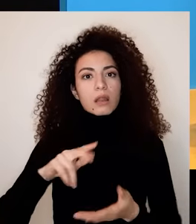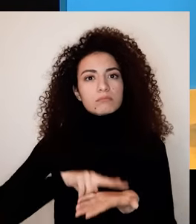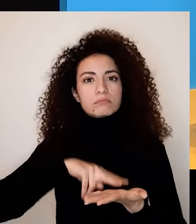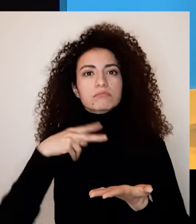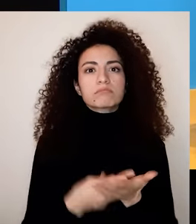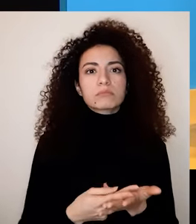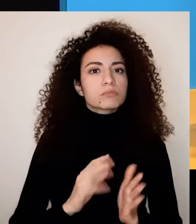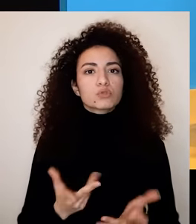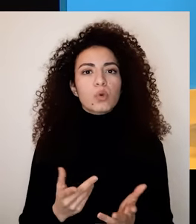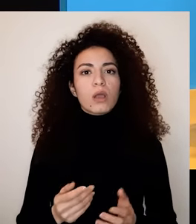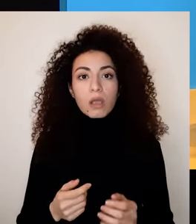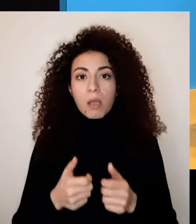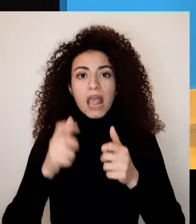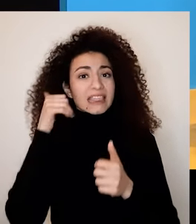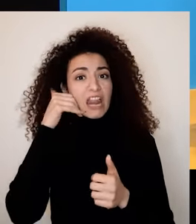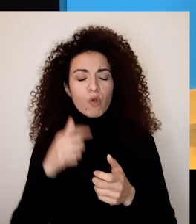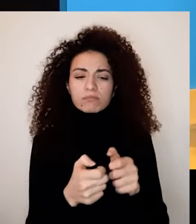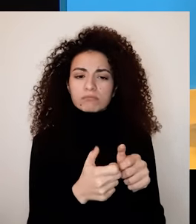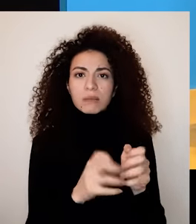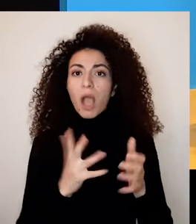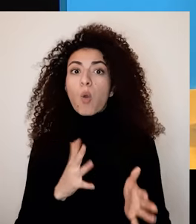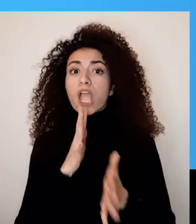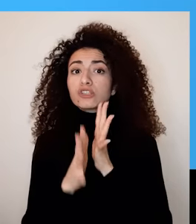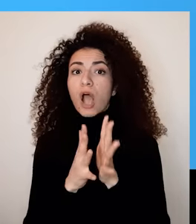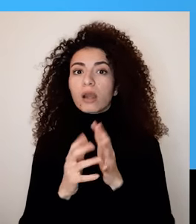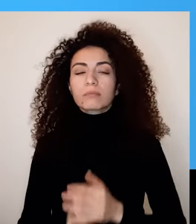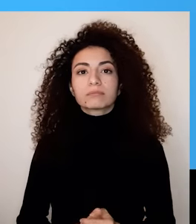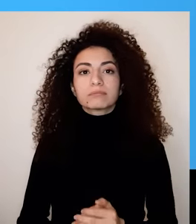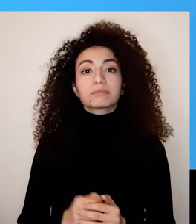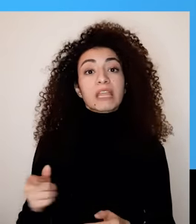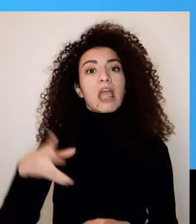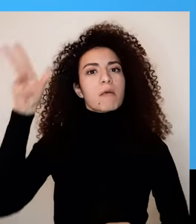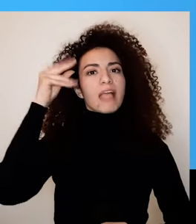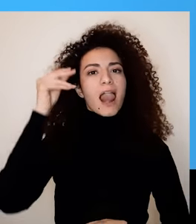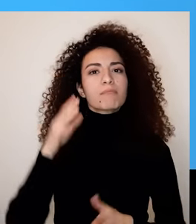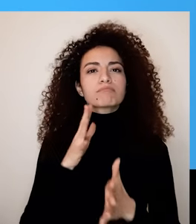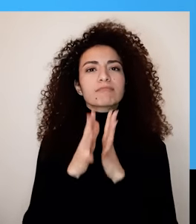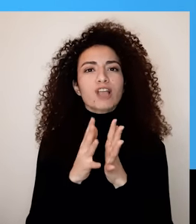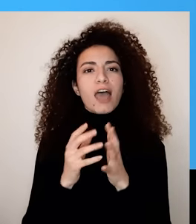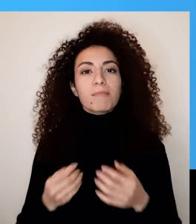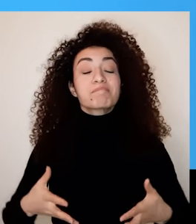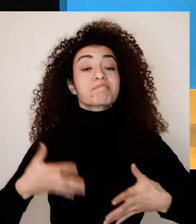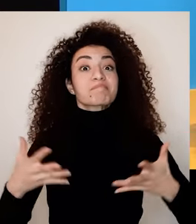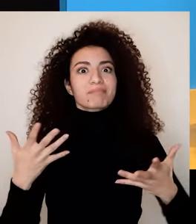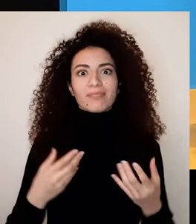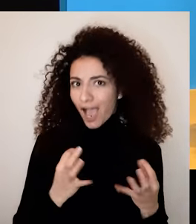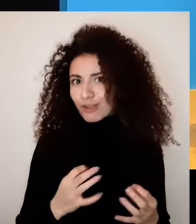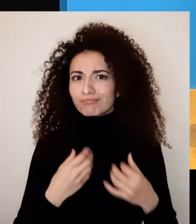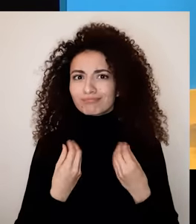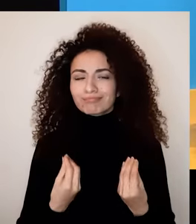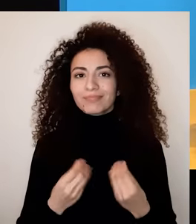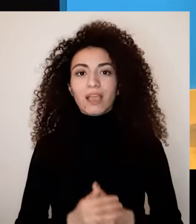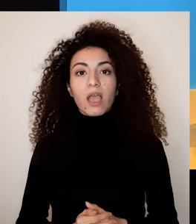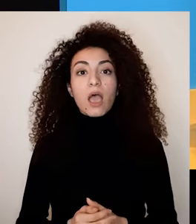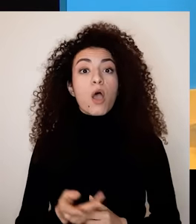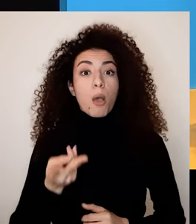مثل الكتابة على الموبايل أو استعمال لغة الإشارة وتعلمت بعض حركات لغة الإشارة بأسلوب مرح تمكنت أمل